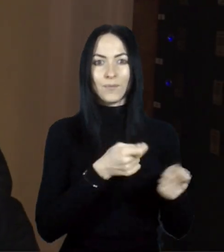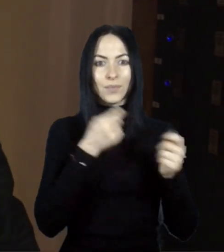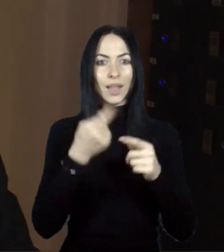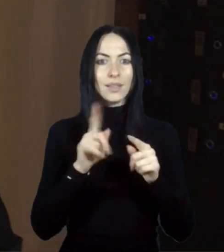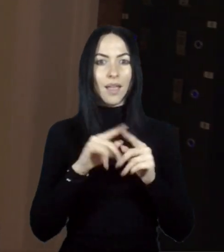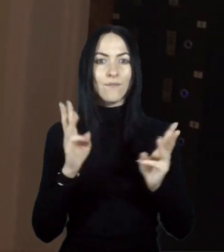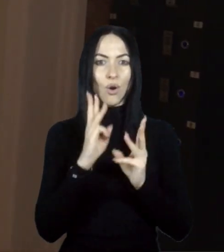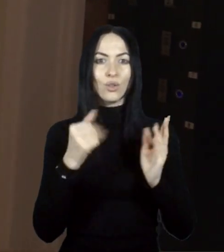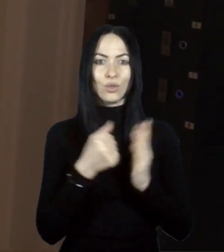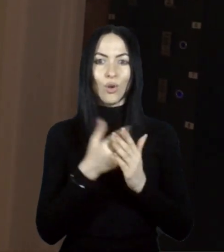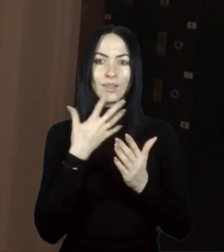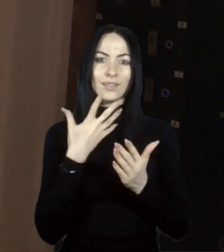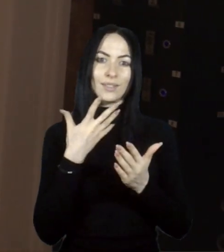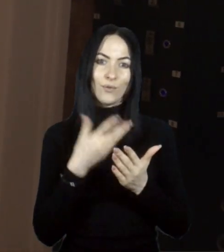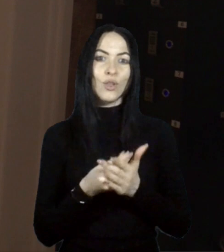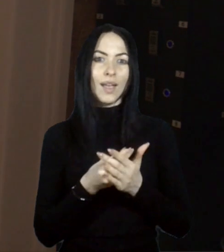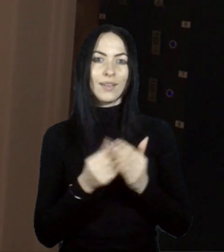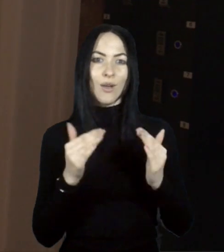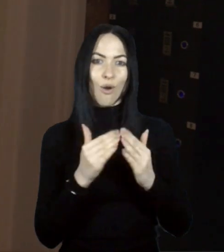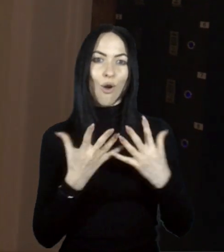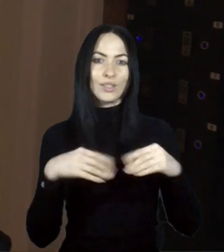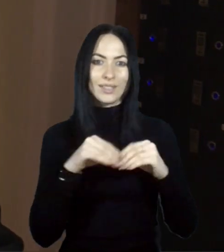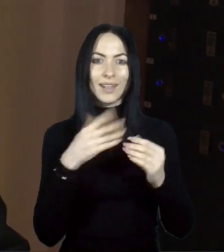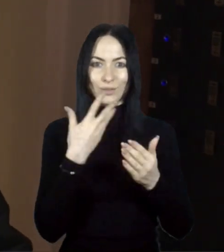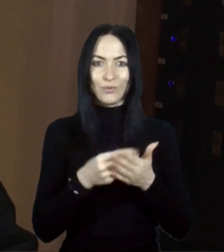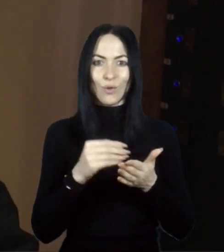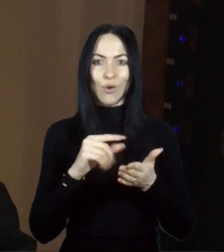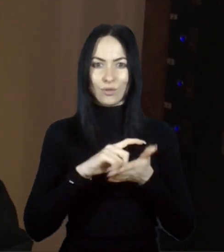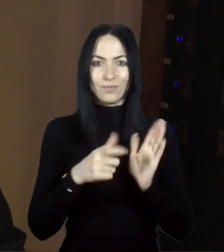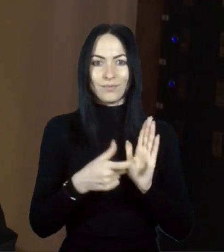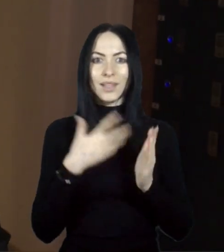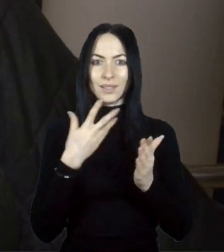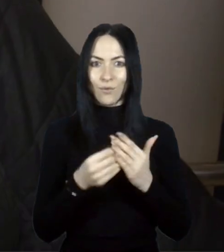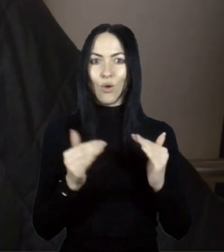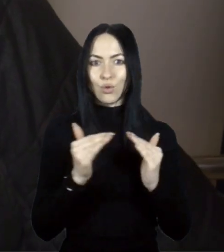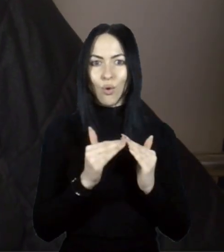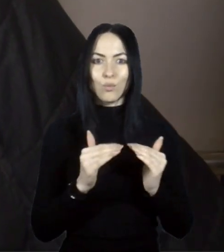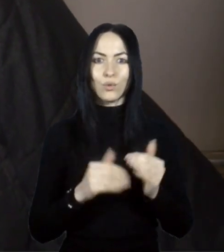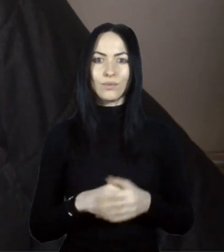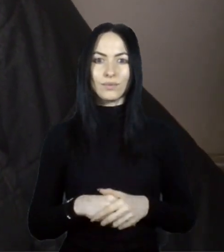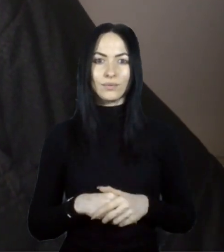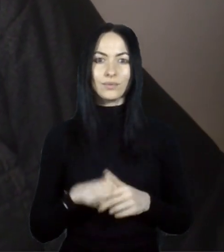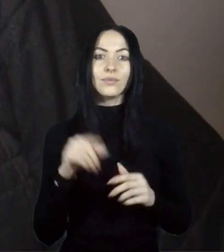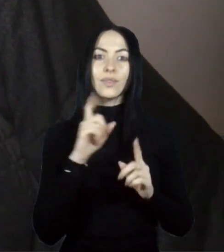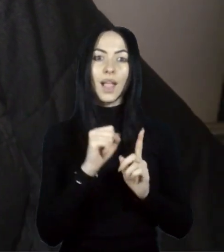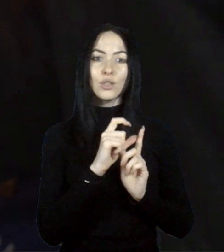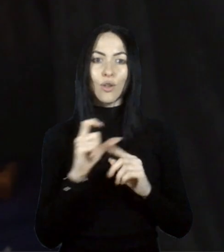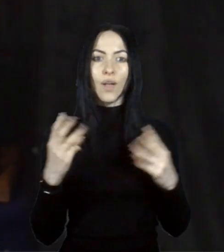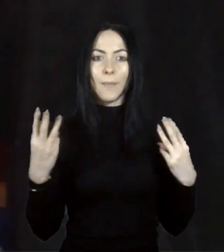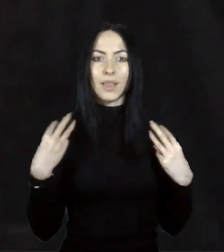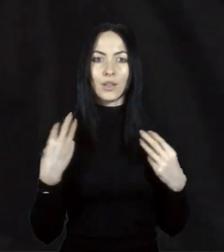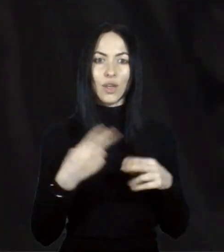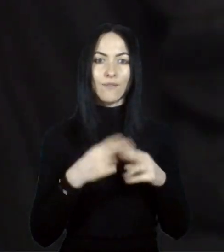своєї селі, до свого дому, будинку. За словами начальниці вокзалу,